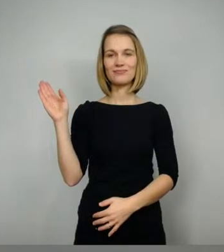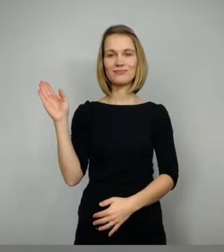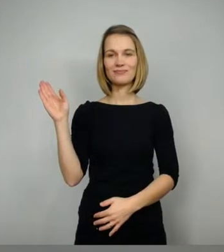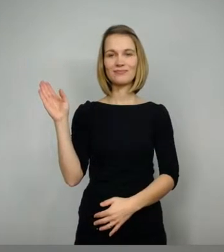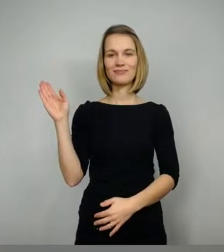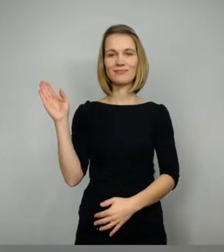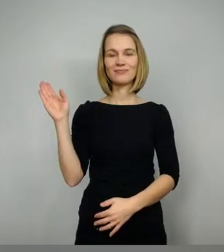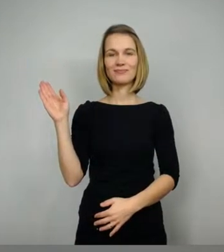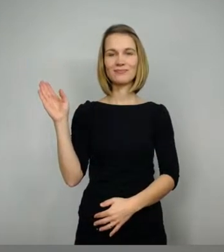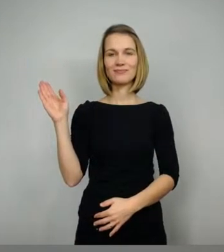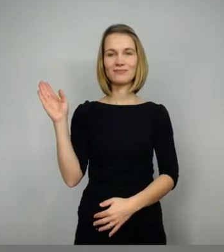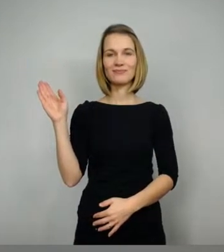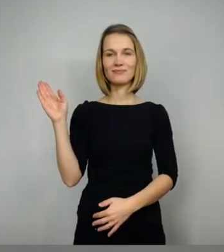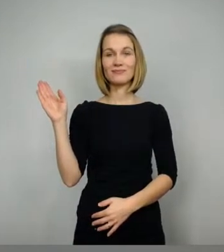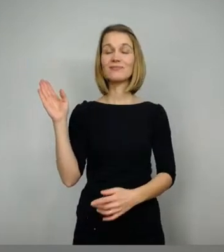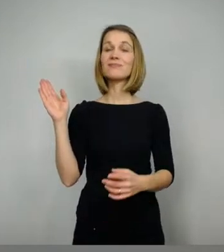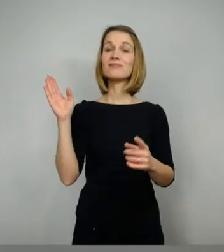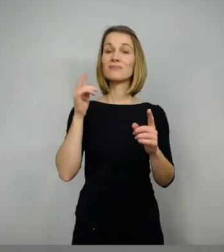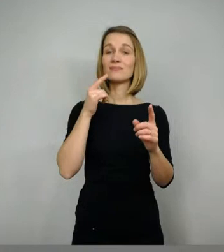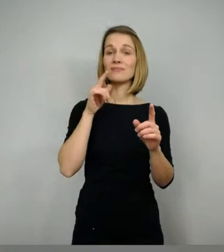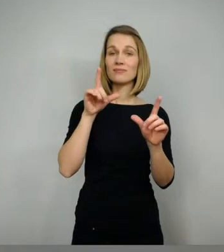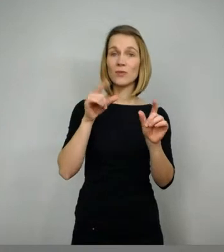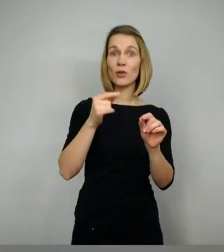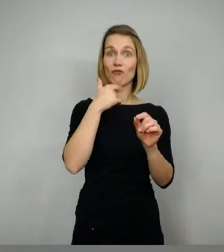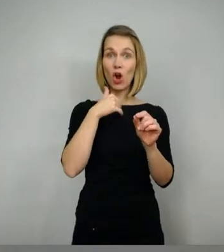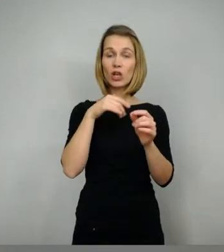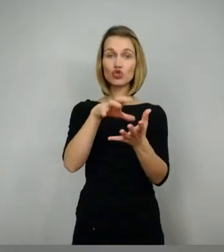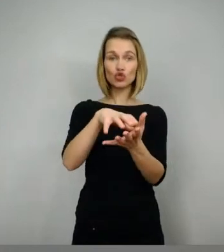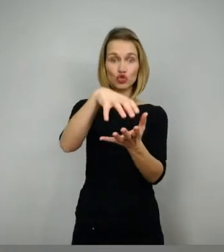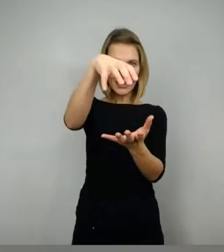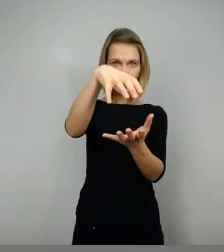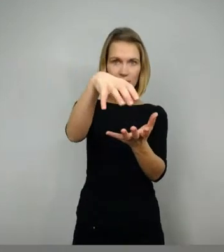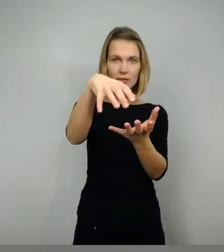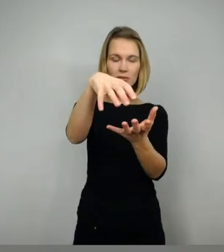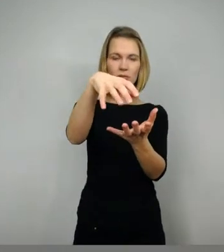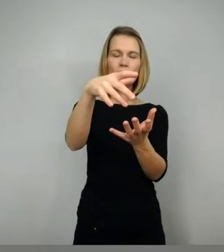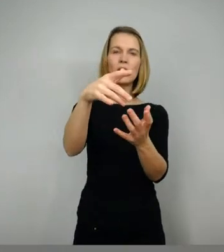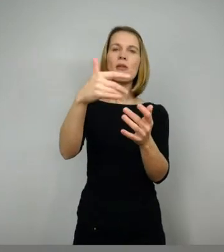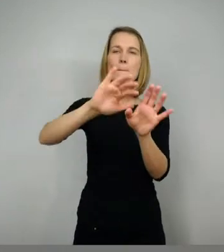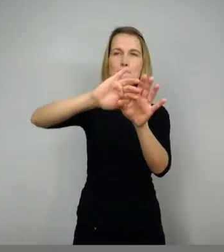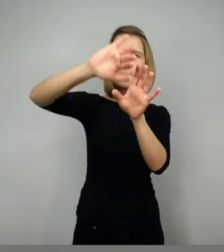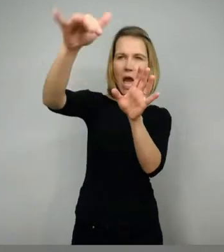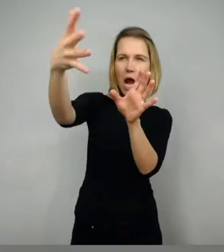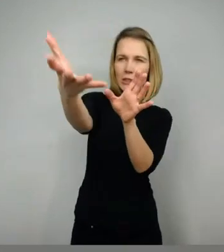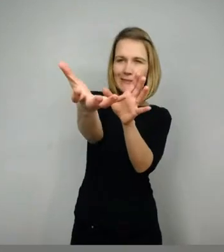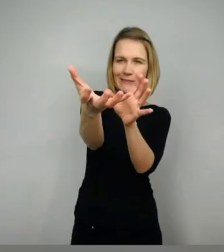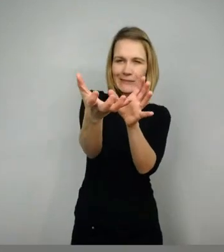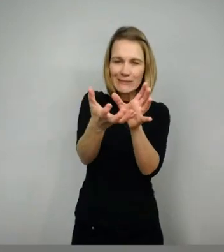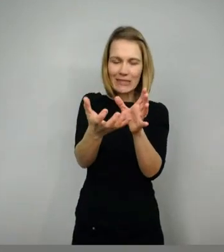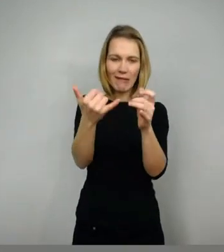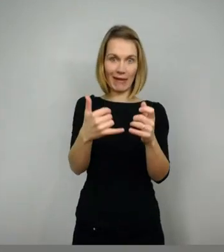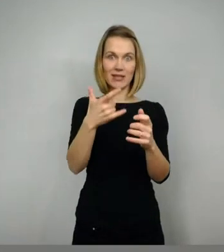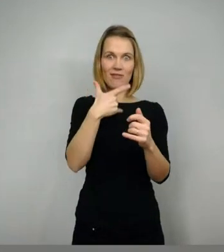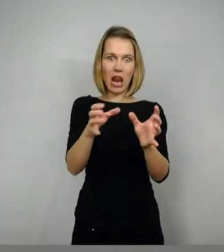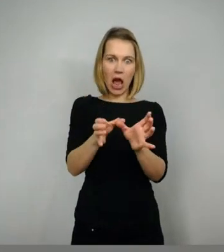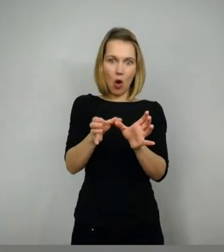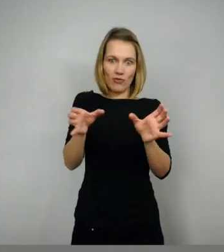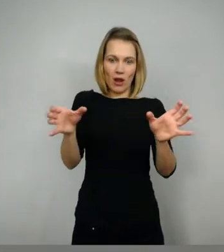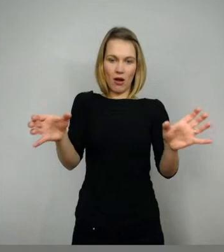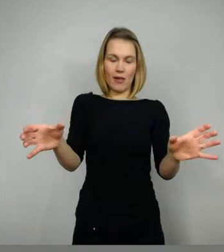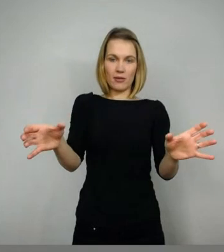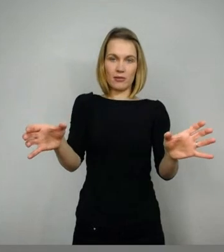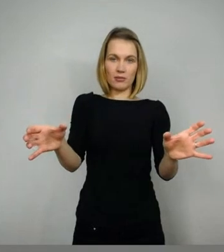Also sie wollen es aufteilen, den Schatz, den sie aus dem Hohlenberg getragen haben. Und Siegfried,